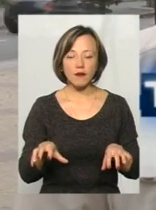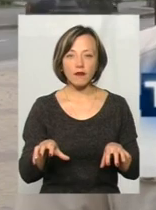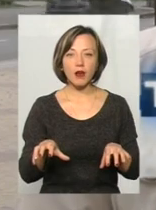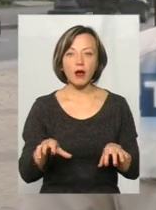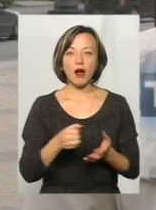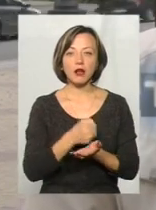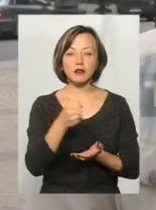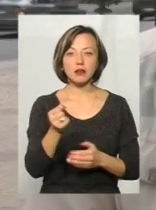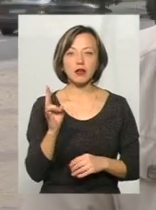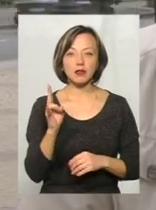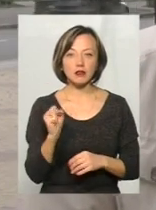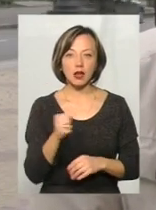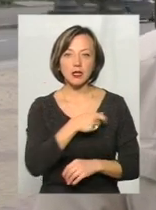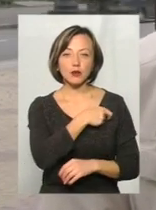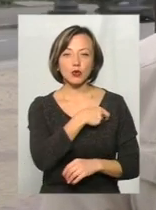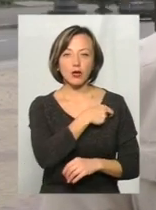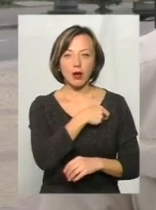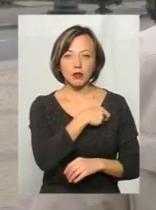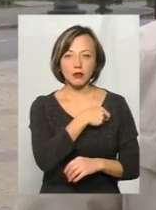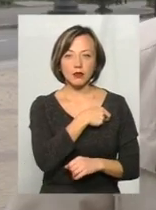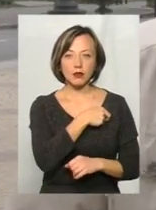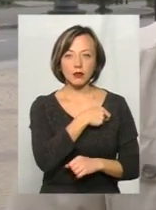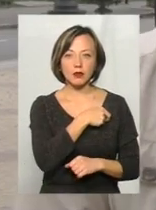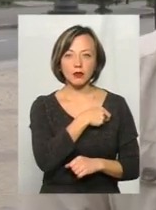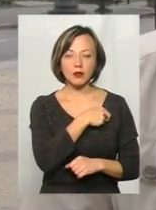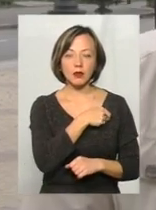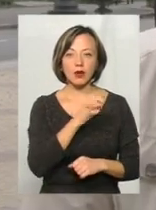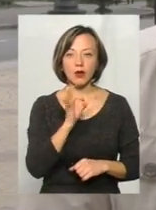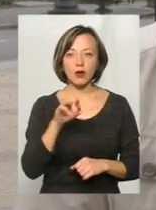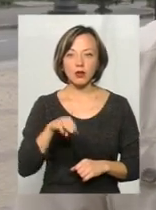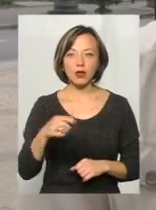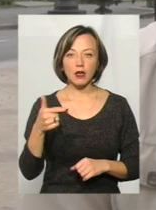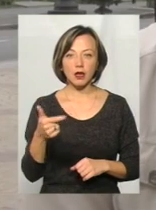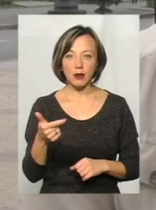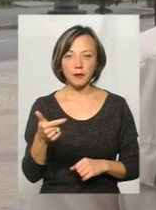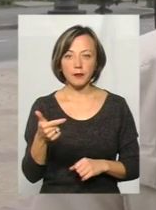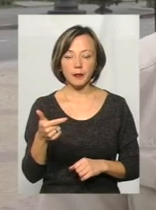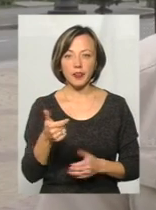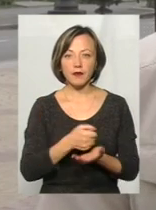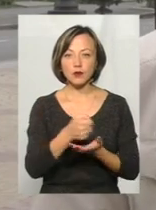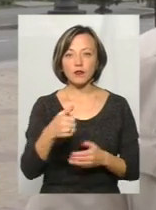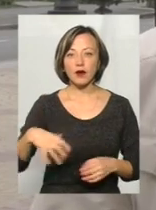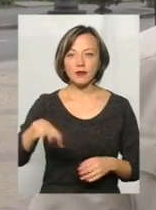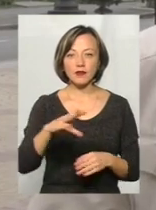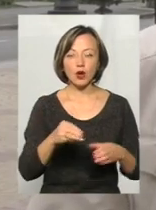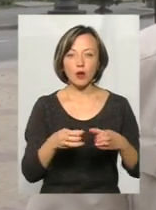кандидатів на депутатів ОТГ ми висуваємо у всіх громадах.